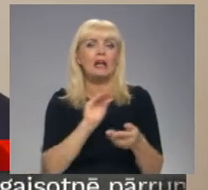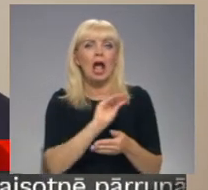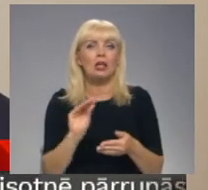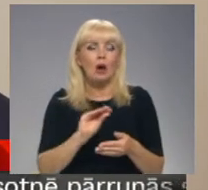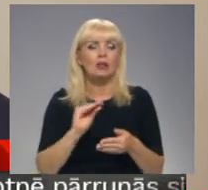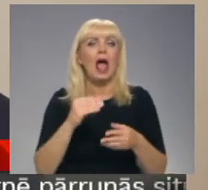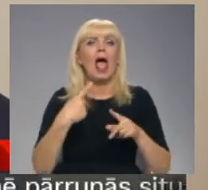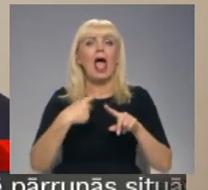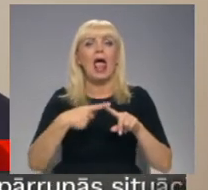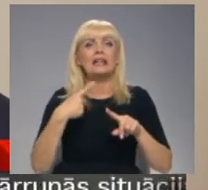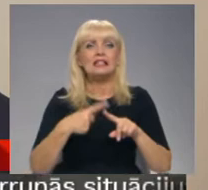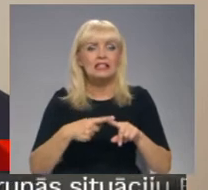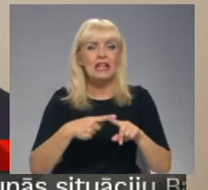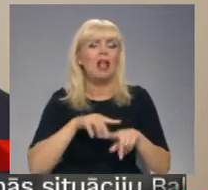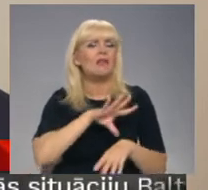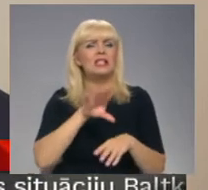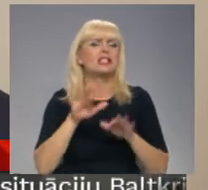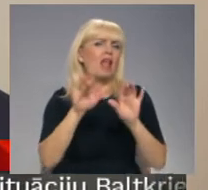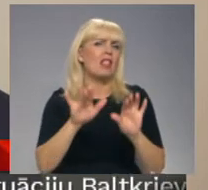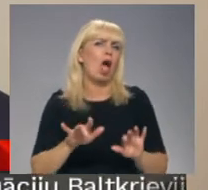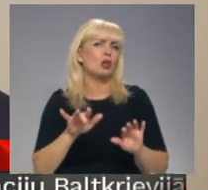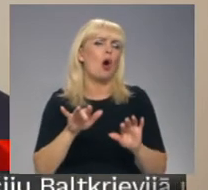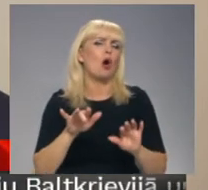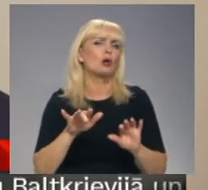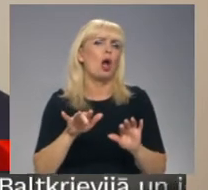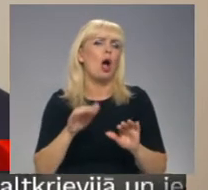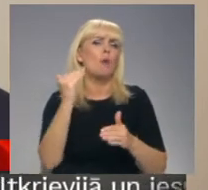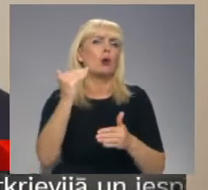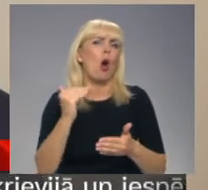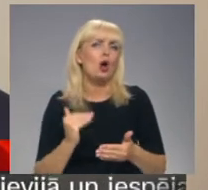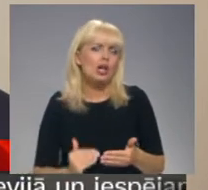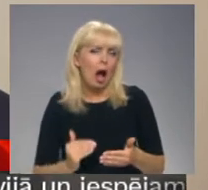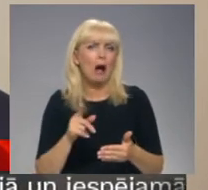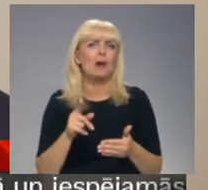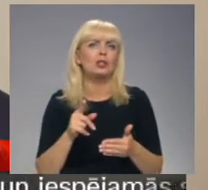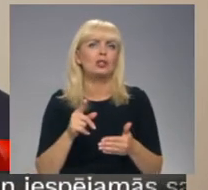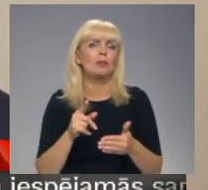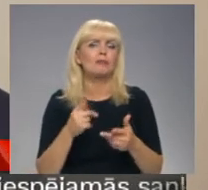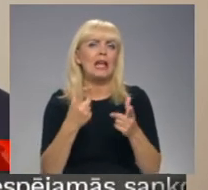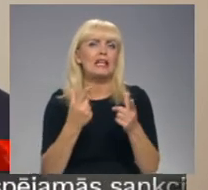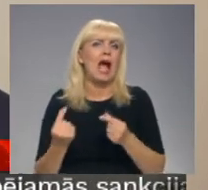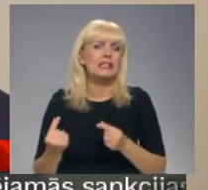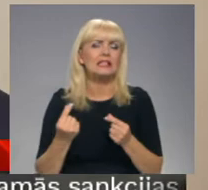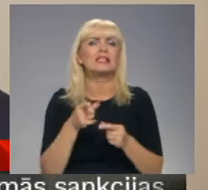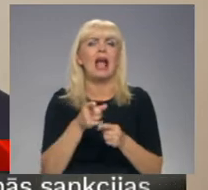Excel un vispār ir datoru programmas, kuras ir iespējams uzinsulēt legālā veidā